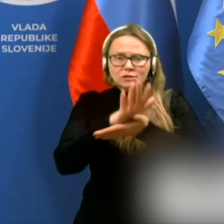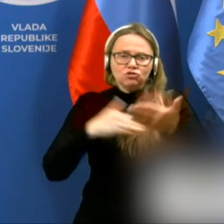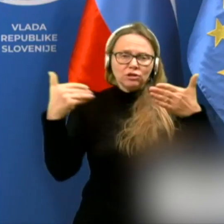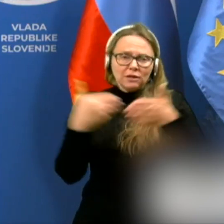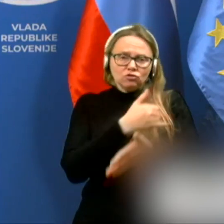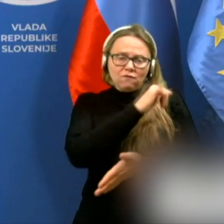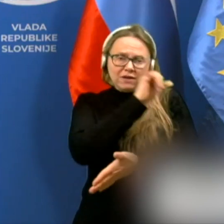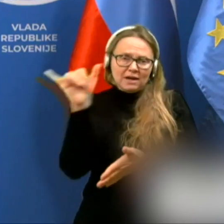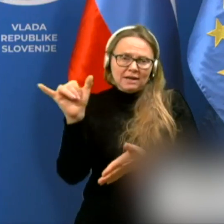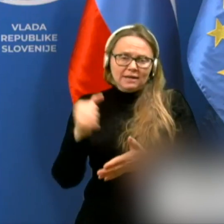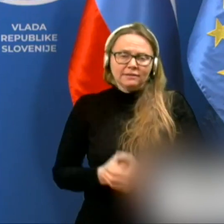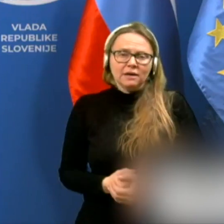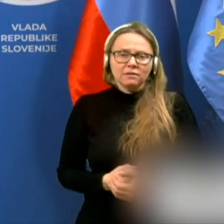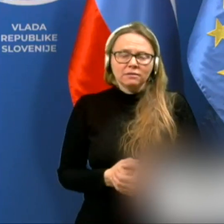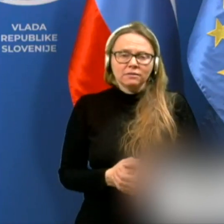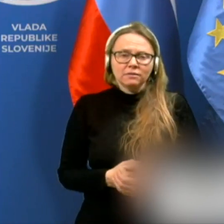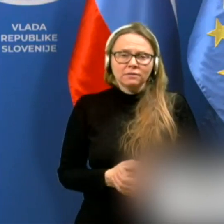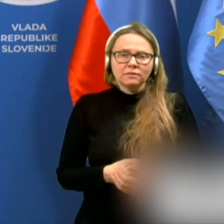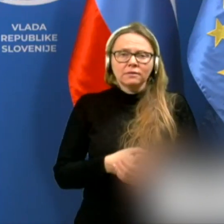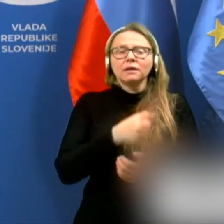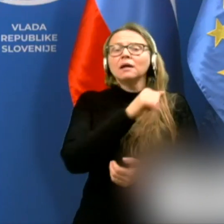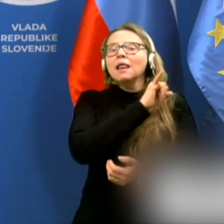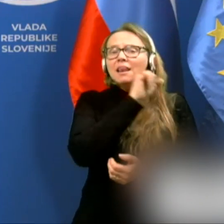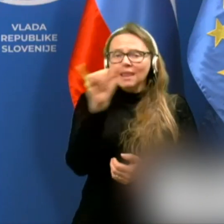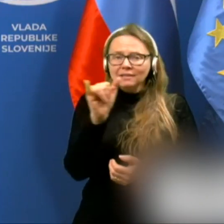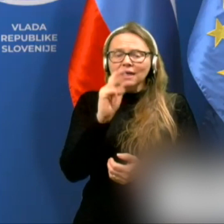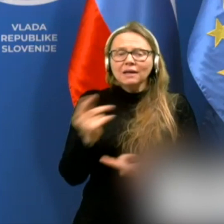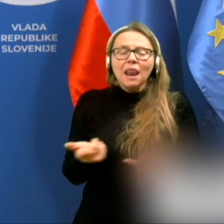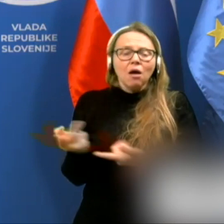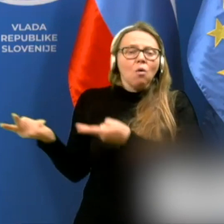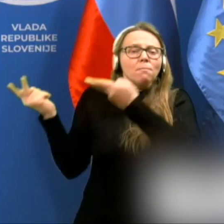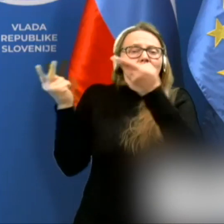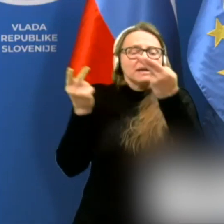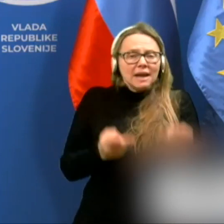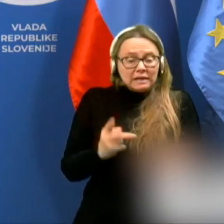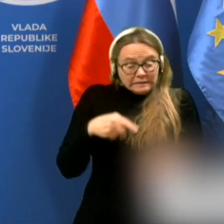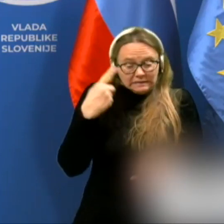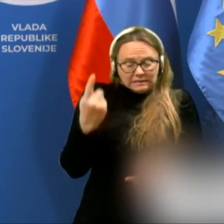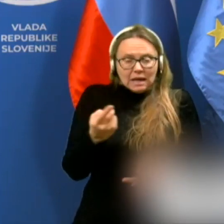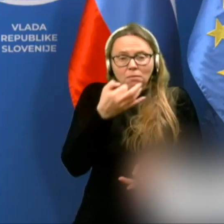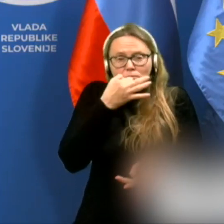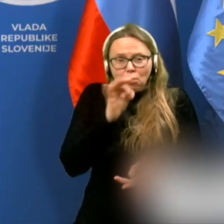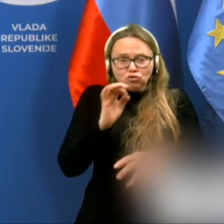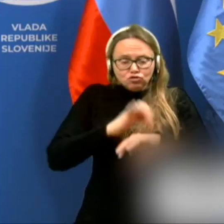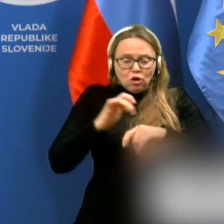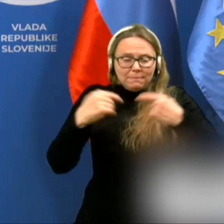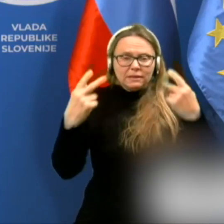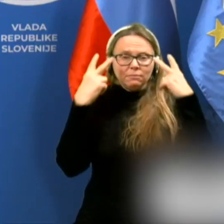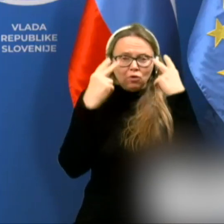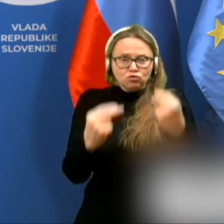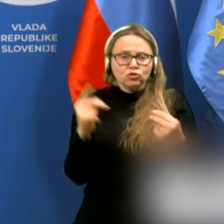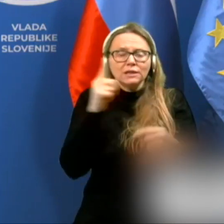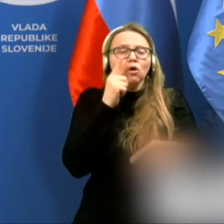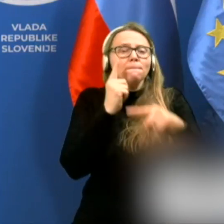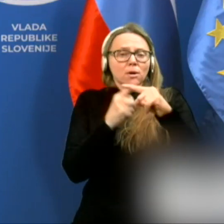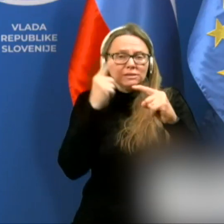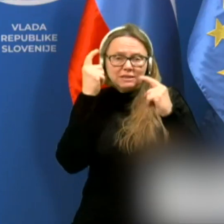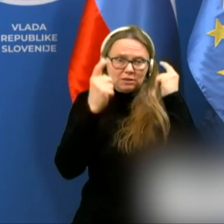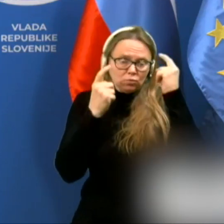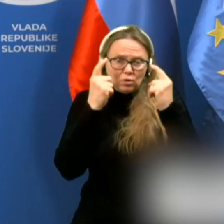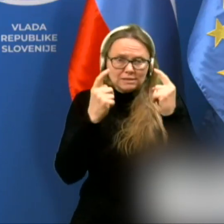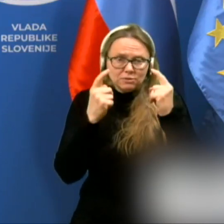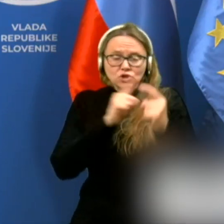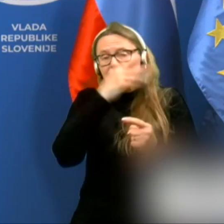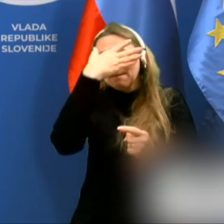leta. Leta, ki nam lahko prinese boljšo epidemiološko sliko in pozitivizem. In ne